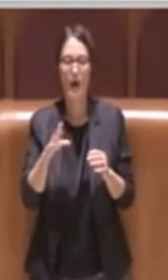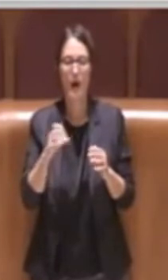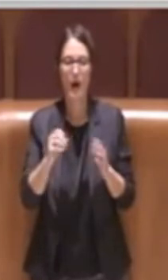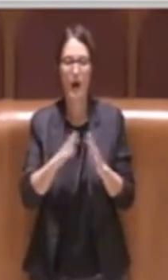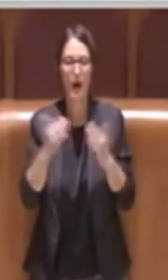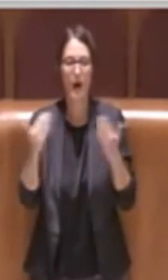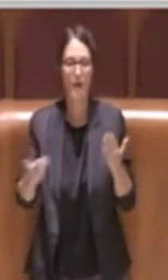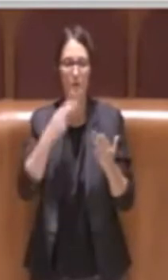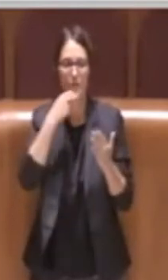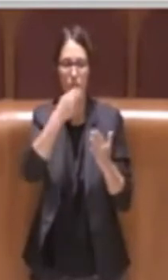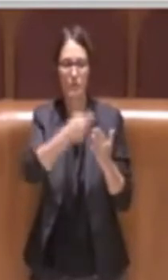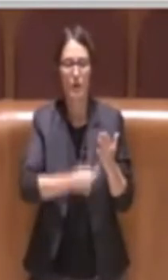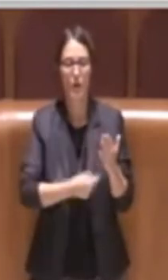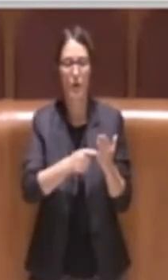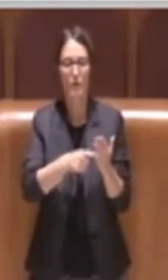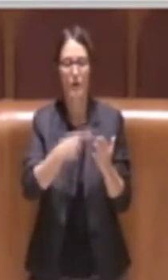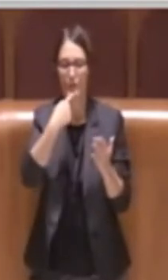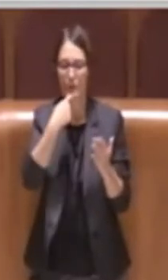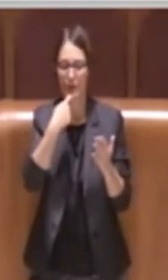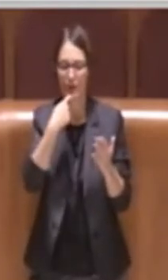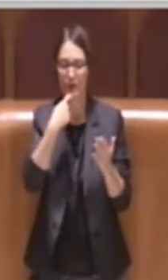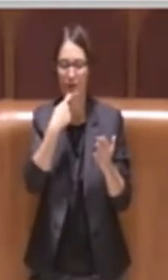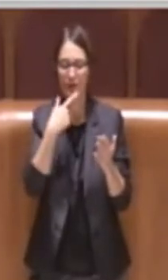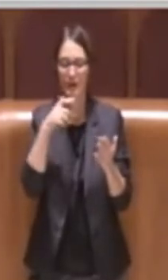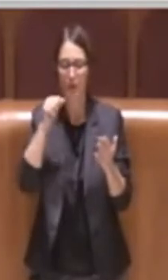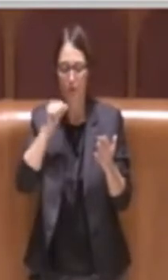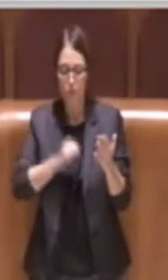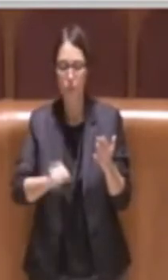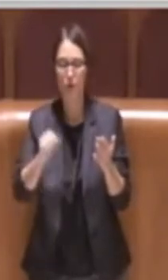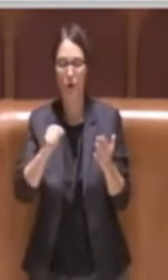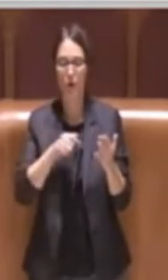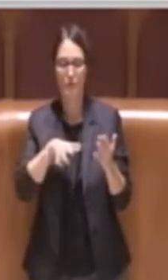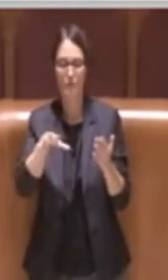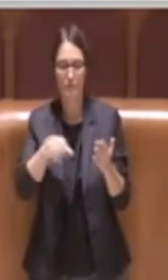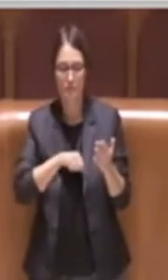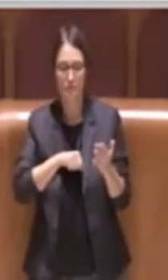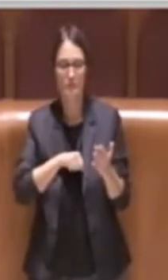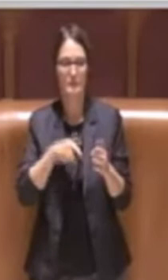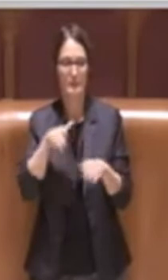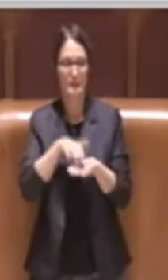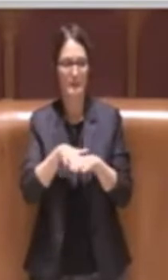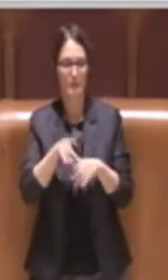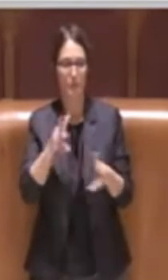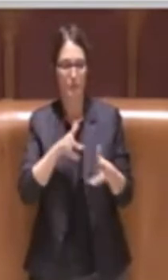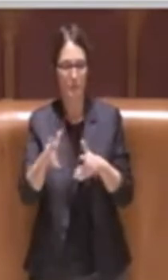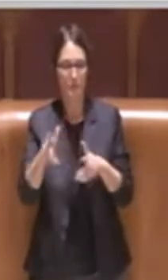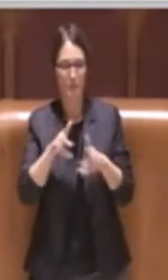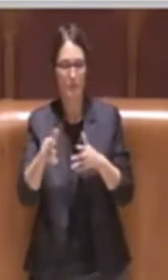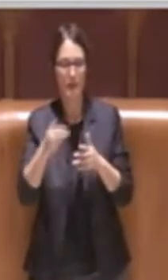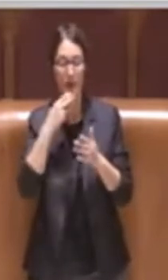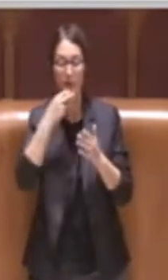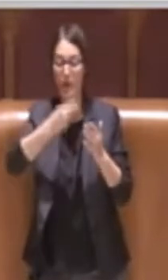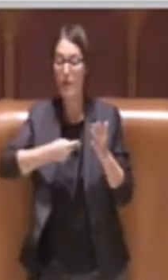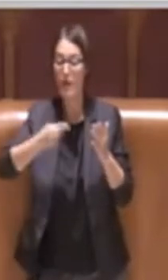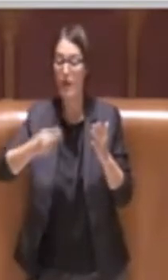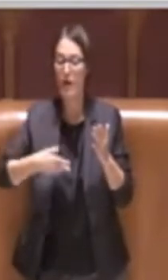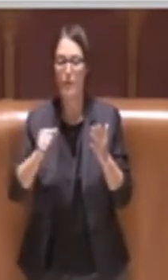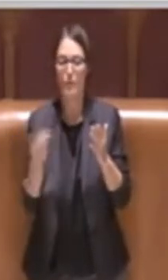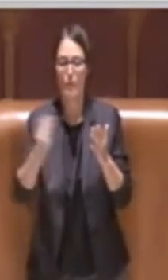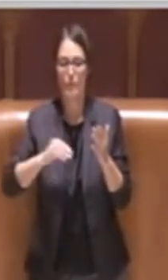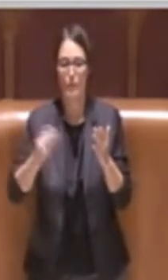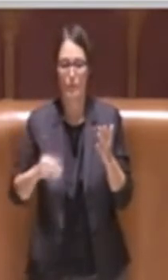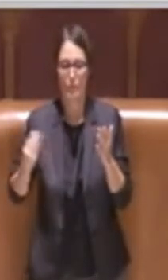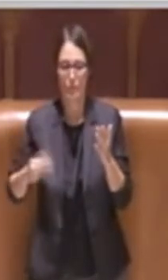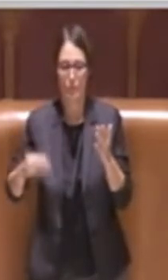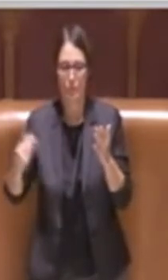soggetti erogatori del servizio di mobilità possono iscriversi. Nell'avviso di bando